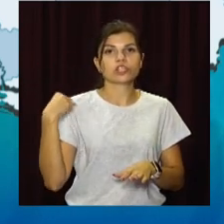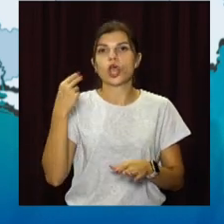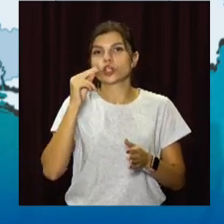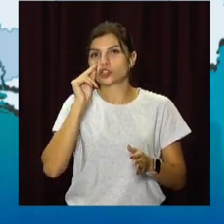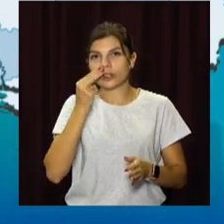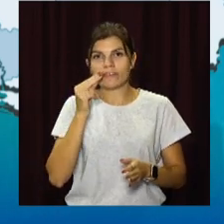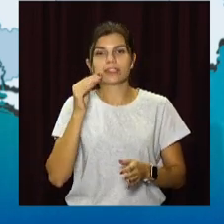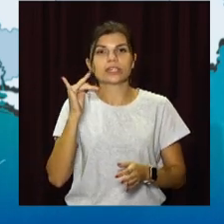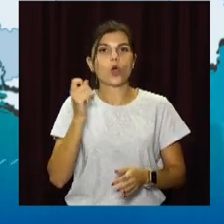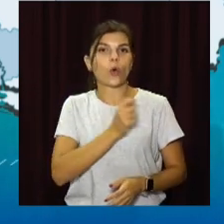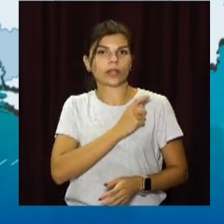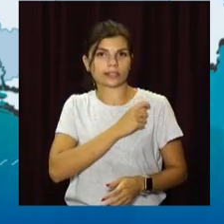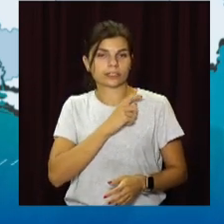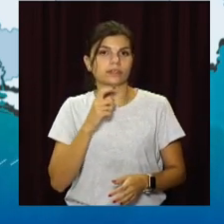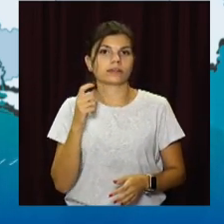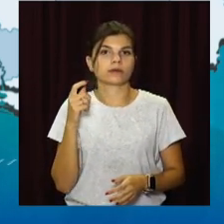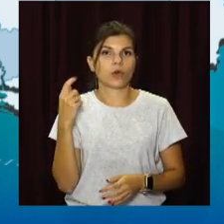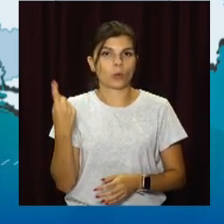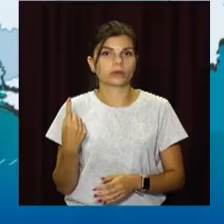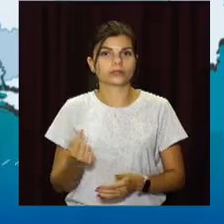Чернівецькій і Одеській областях.